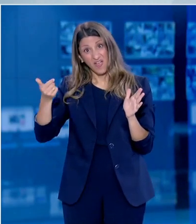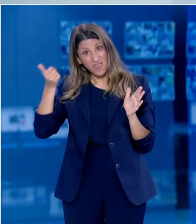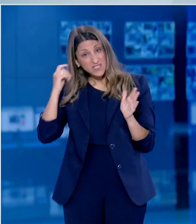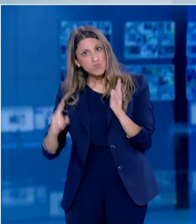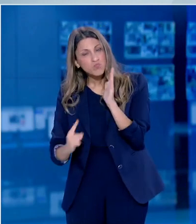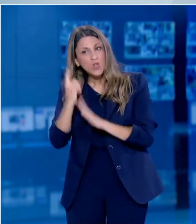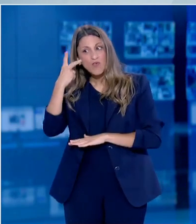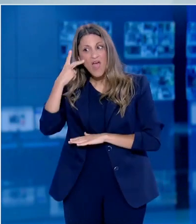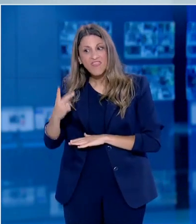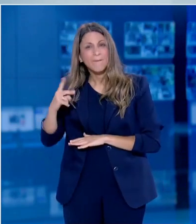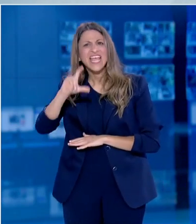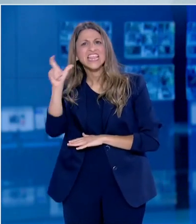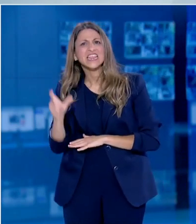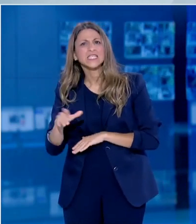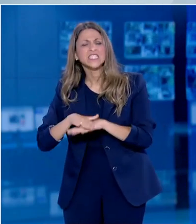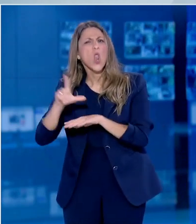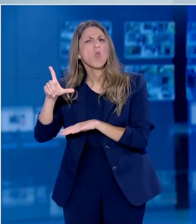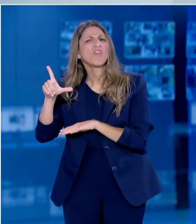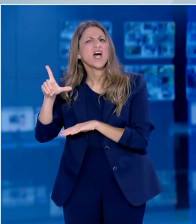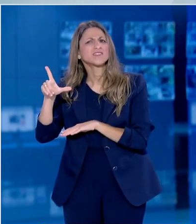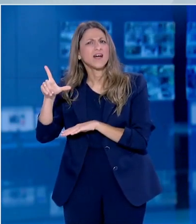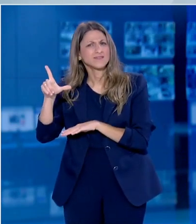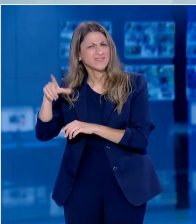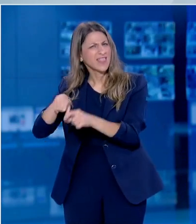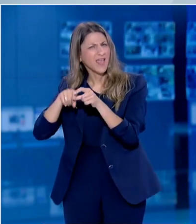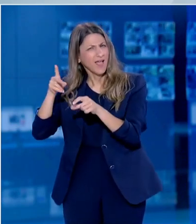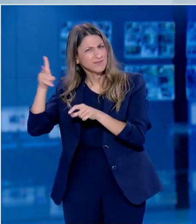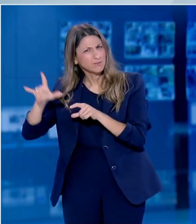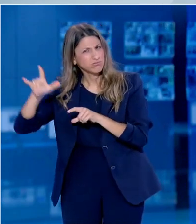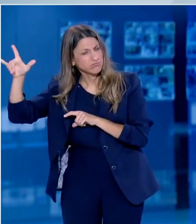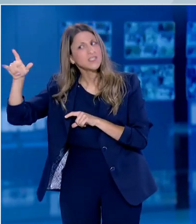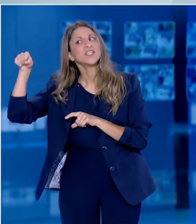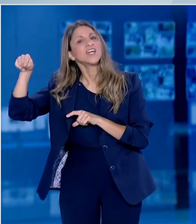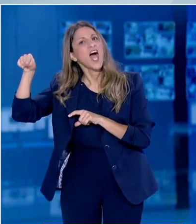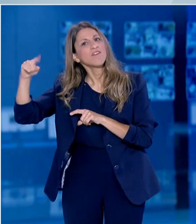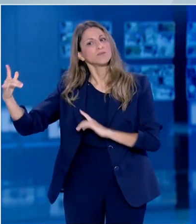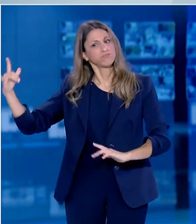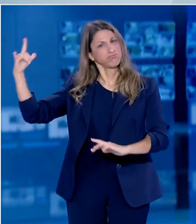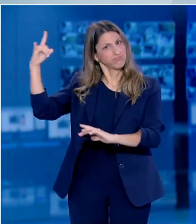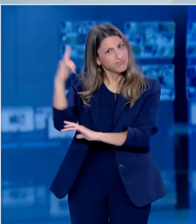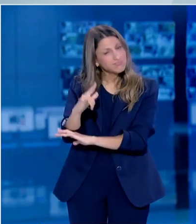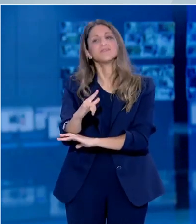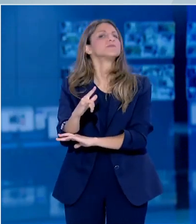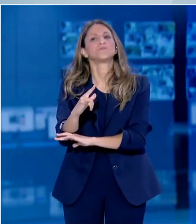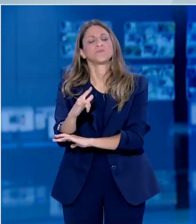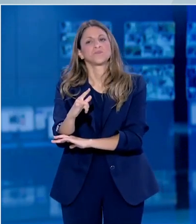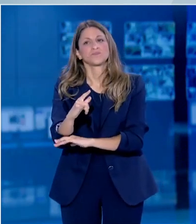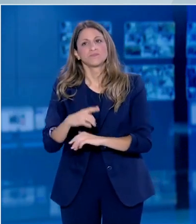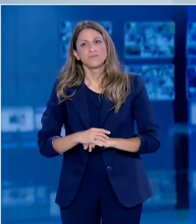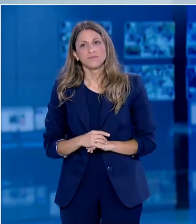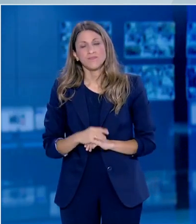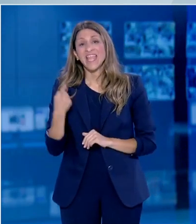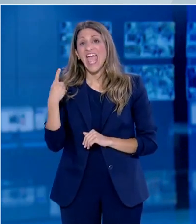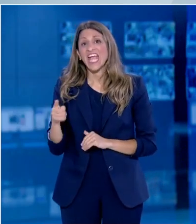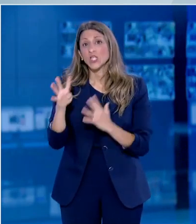Λουφτχάντσα στην οποία επέβαιναν 196 άτομα στην τρεπτική πλειοψηφία από τράνζιτ πτήσεις υπερατλαντικές. Και τα